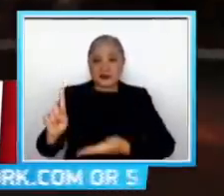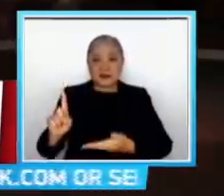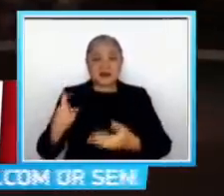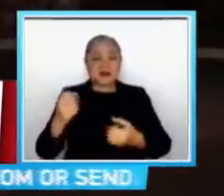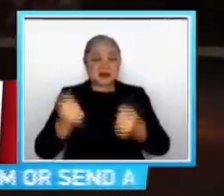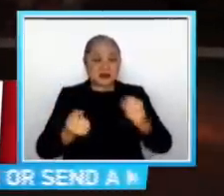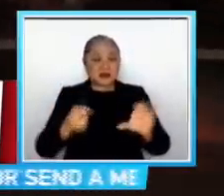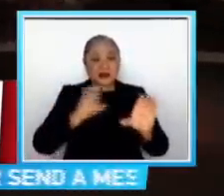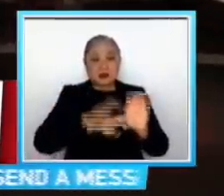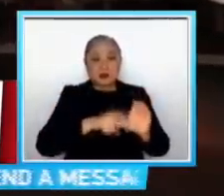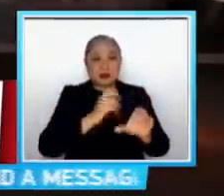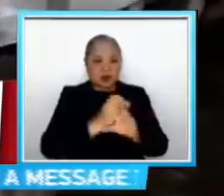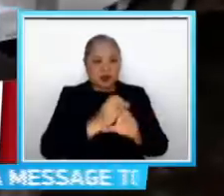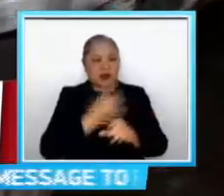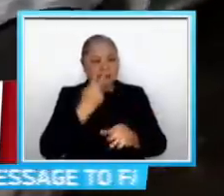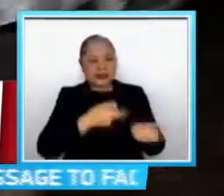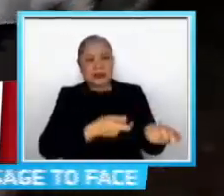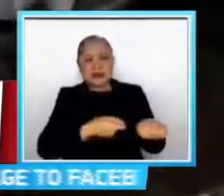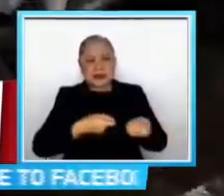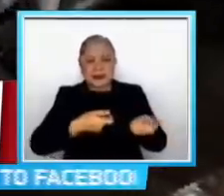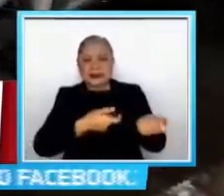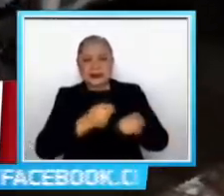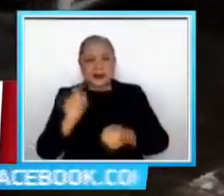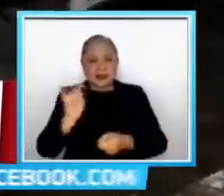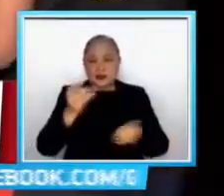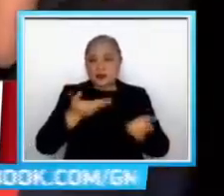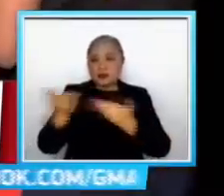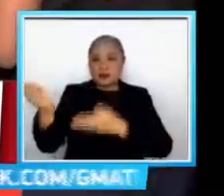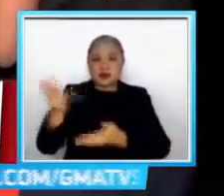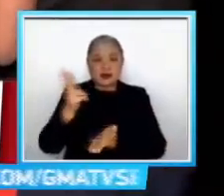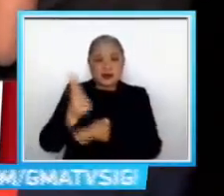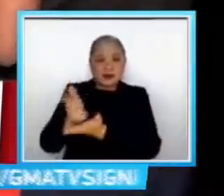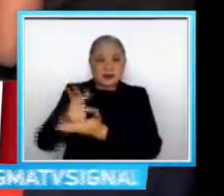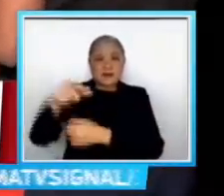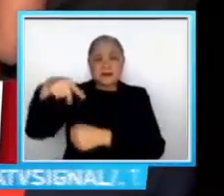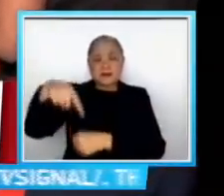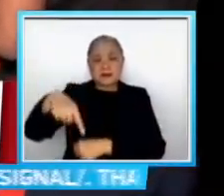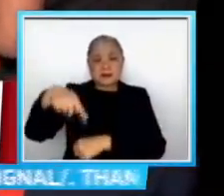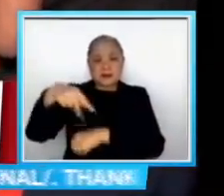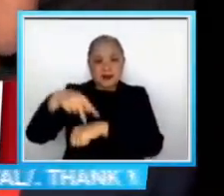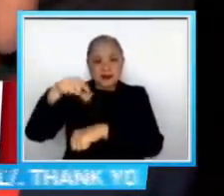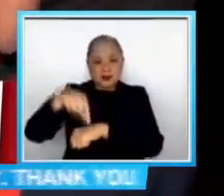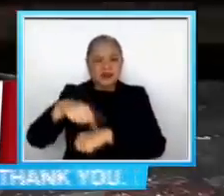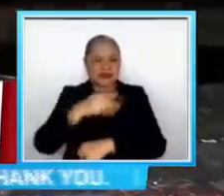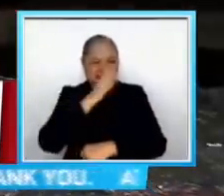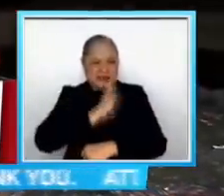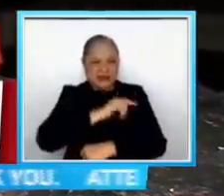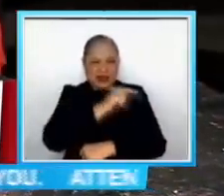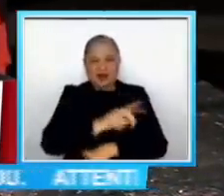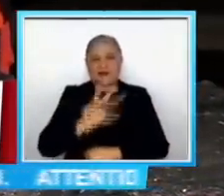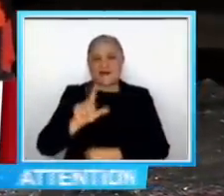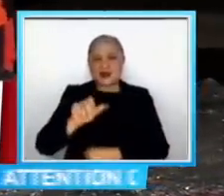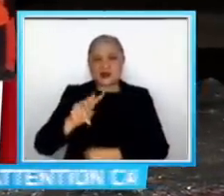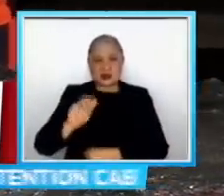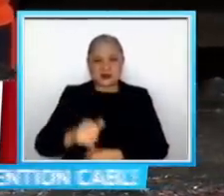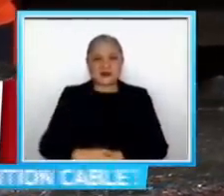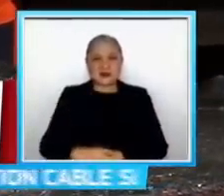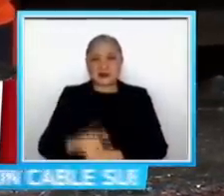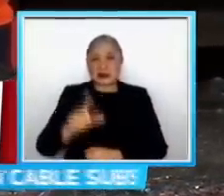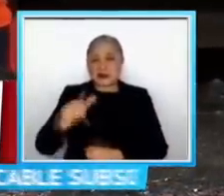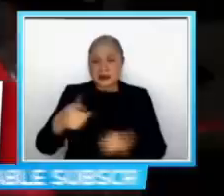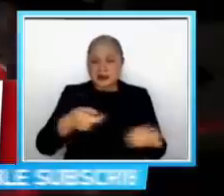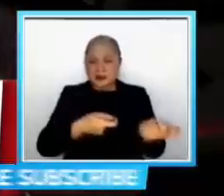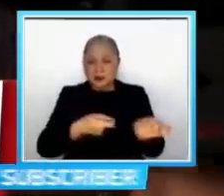Habang hinihila niya ang taxi Para dalhin sa garay sa Paranaque Dahil nasiraan nito sa Velluna Avenue Ilang metro pa lang daw sila